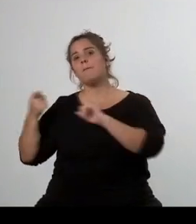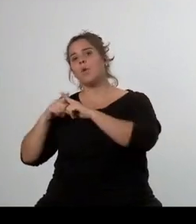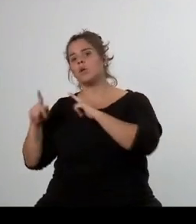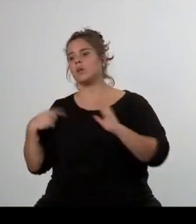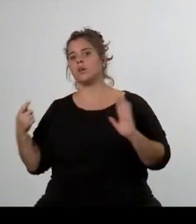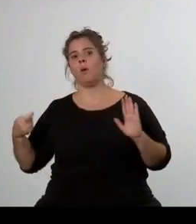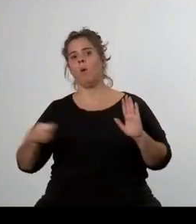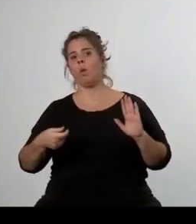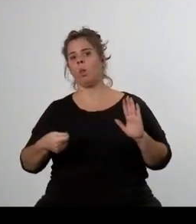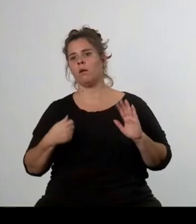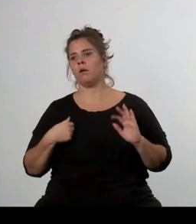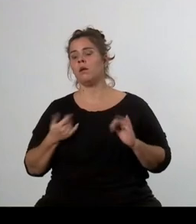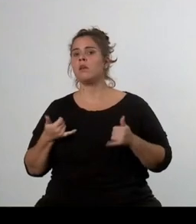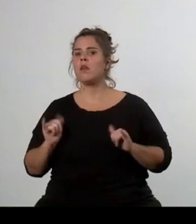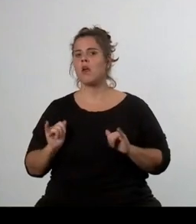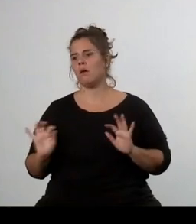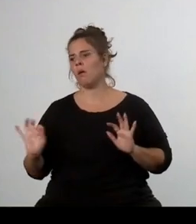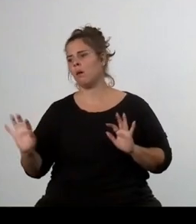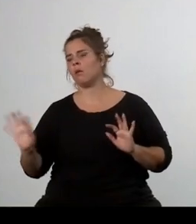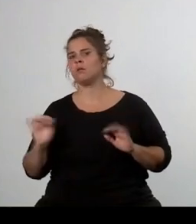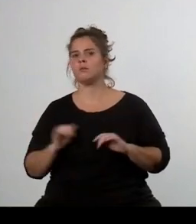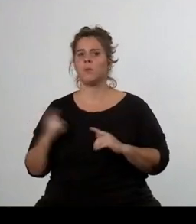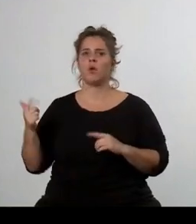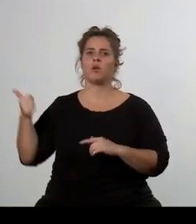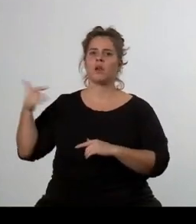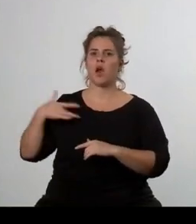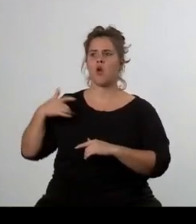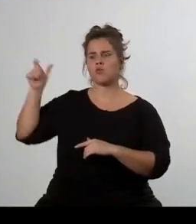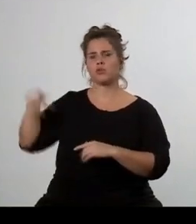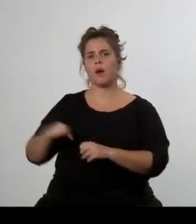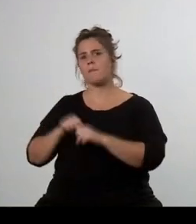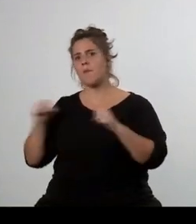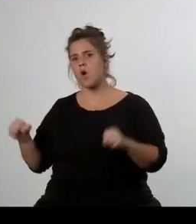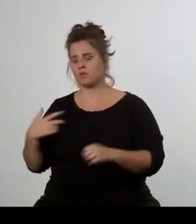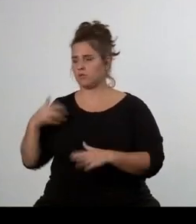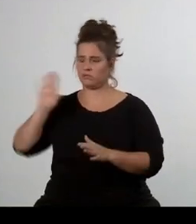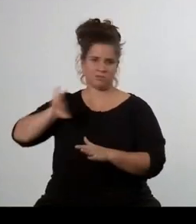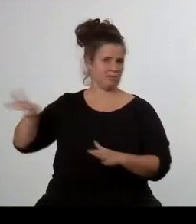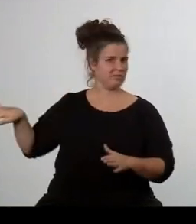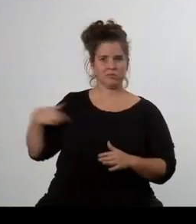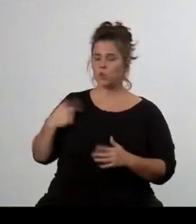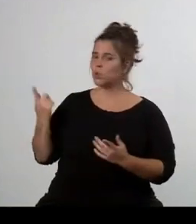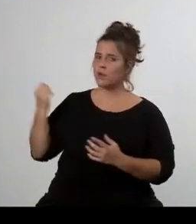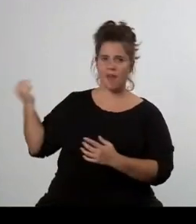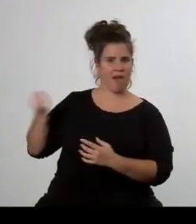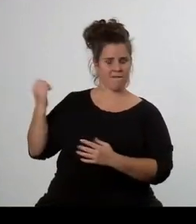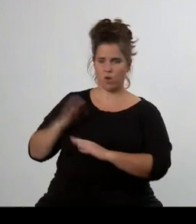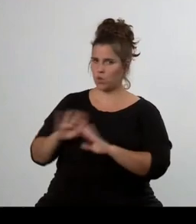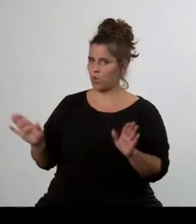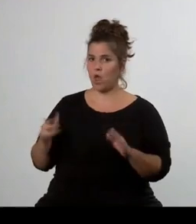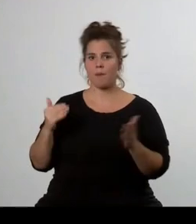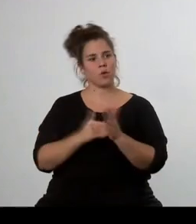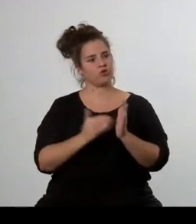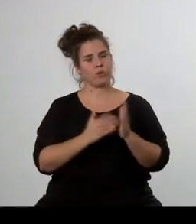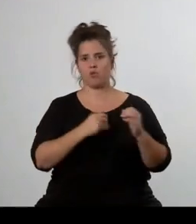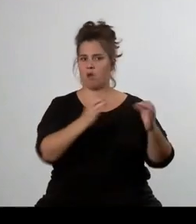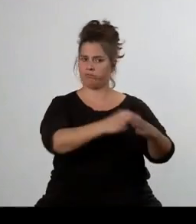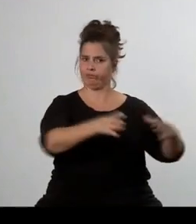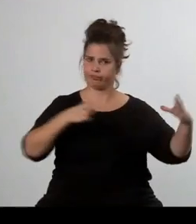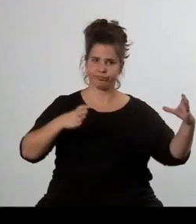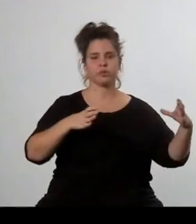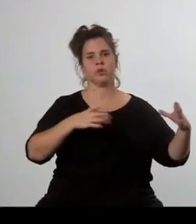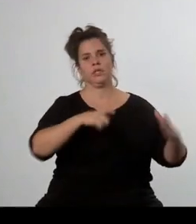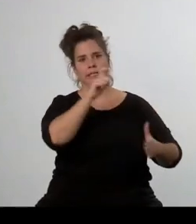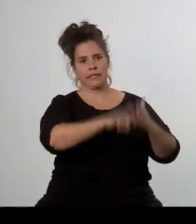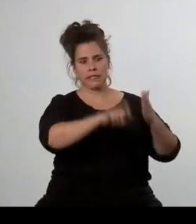budování stále většího vlivu jednoho člověka v této zemi a na základě toho získat podporu širokého spektra lidí a v těch